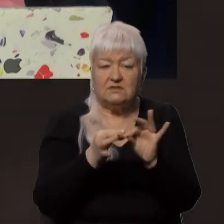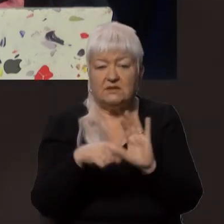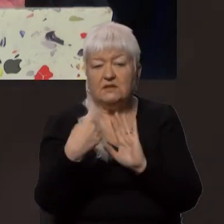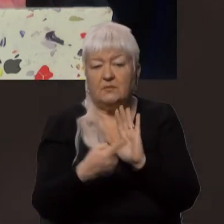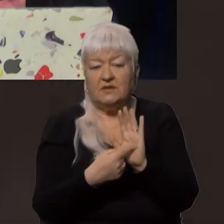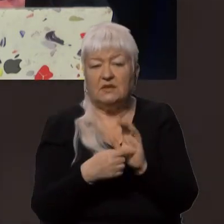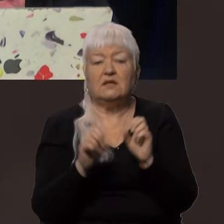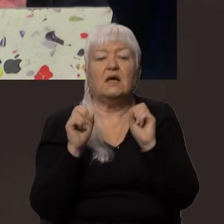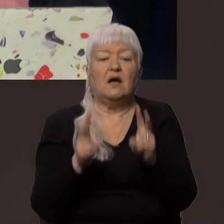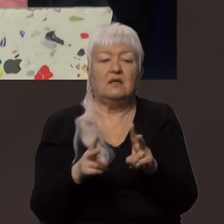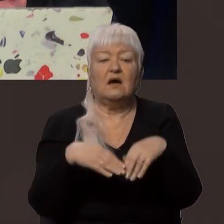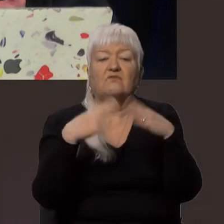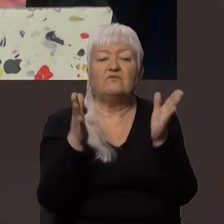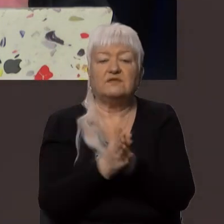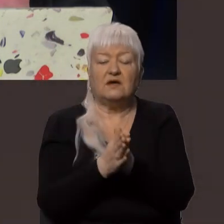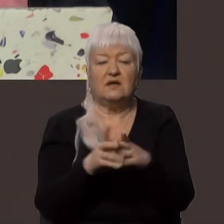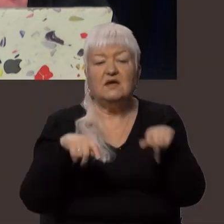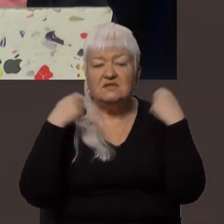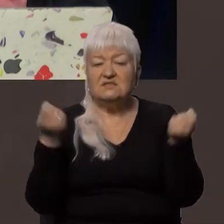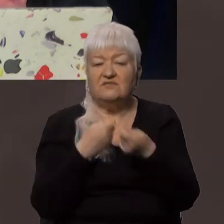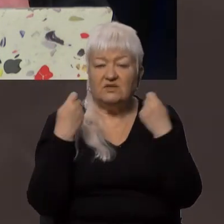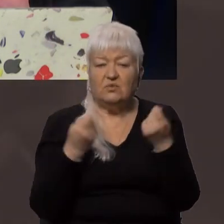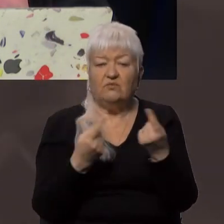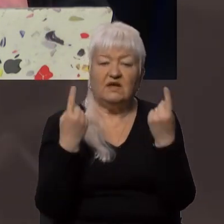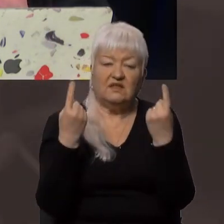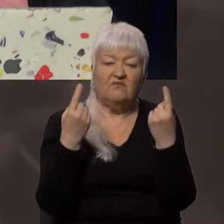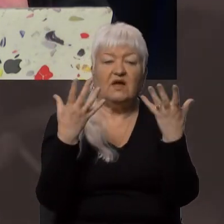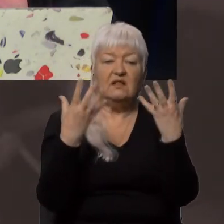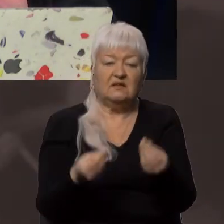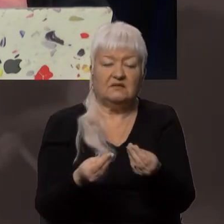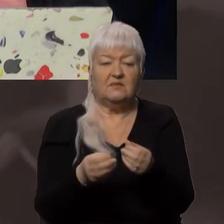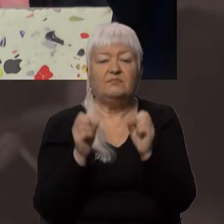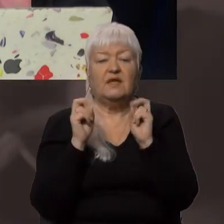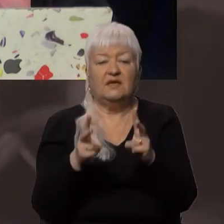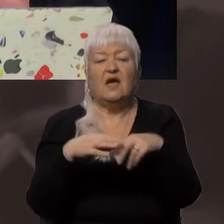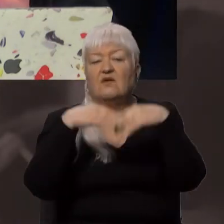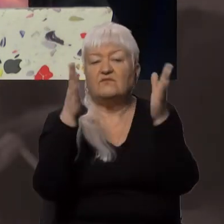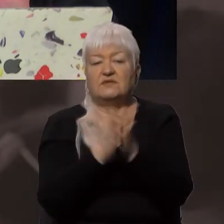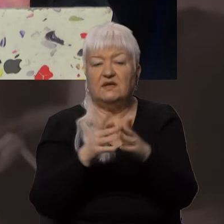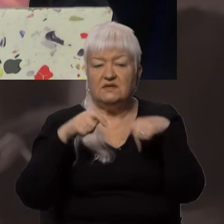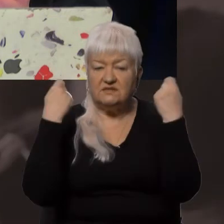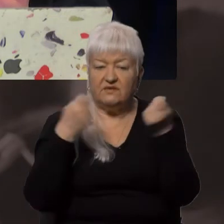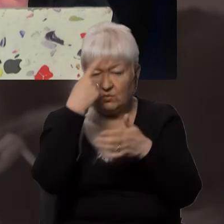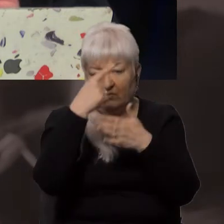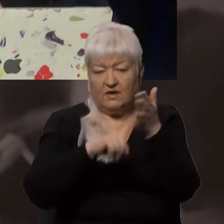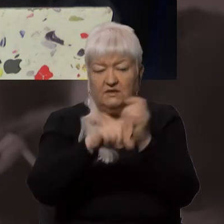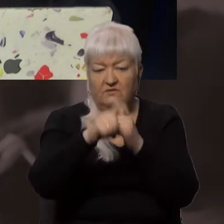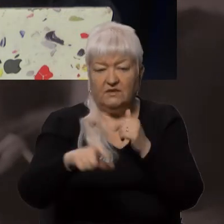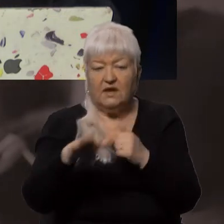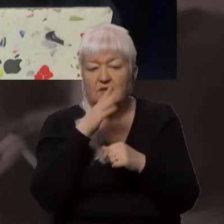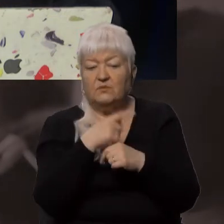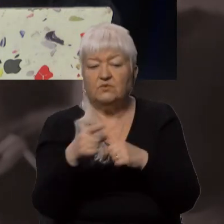А як взагалі святкувати Великдень і як взагалі святкувати вірянам у час війни?